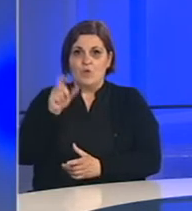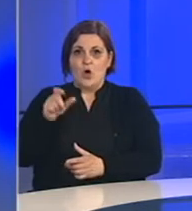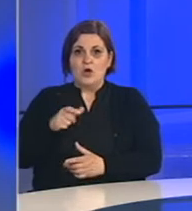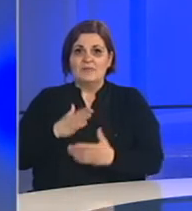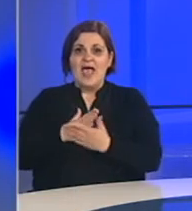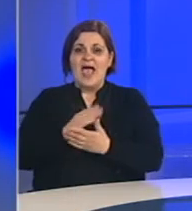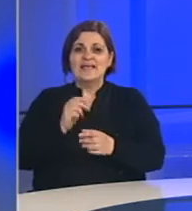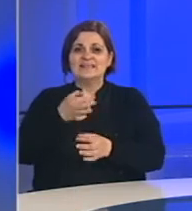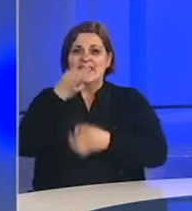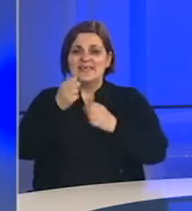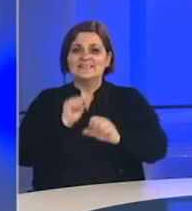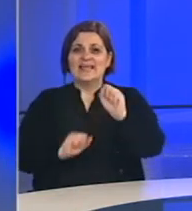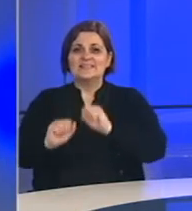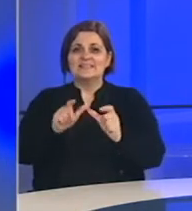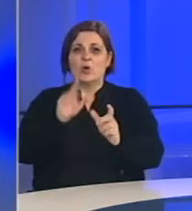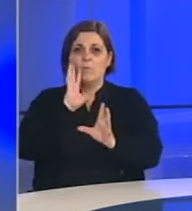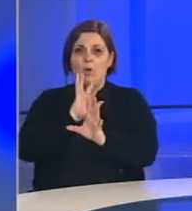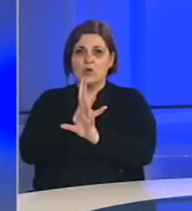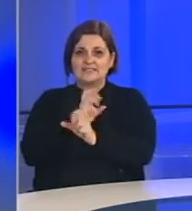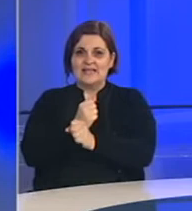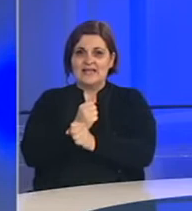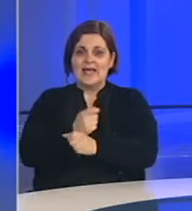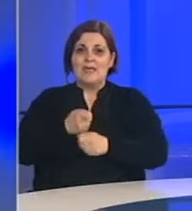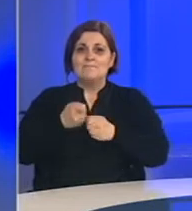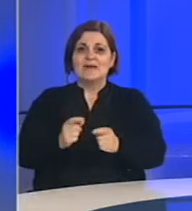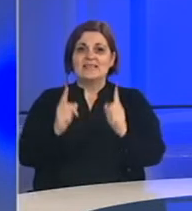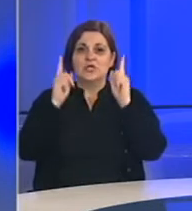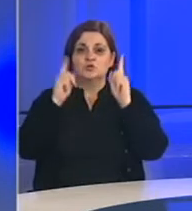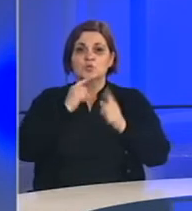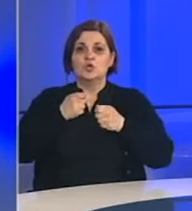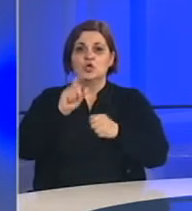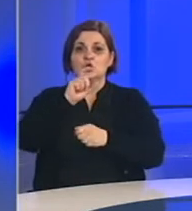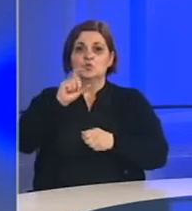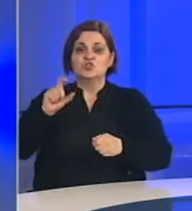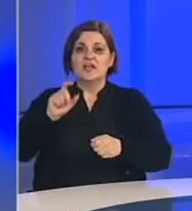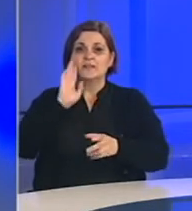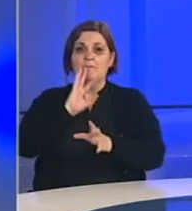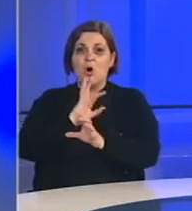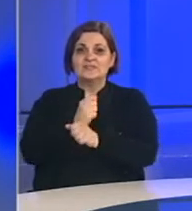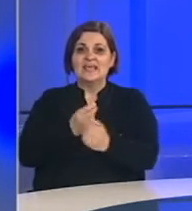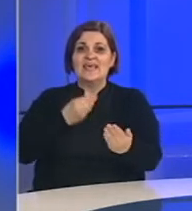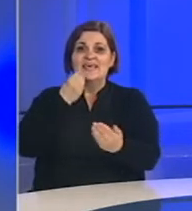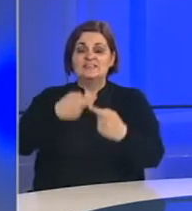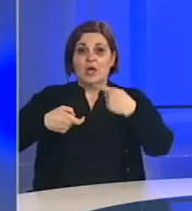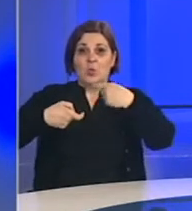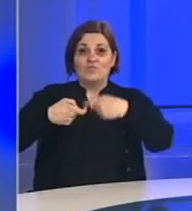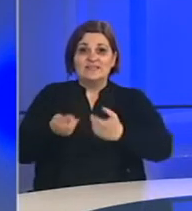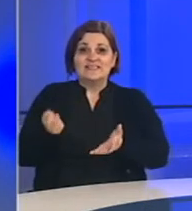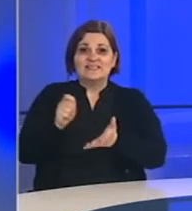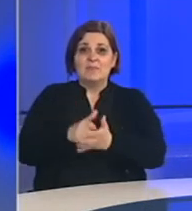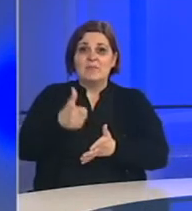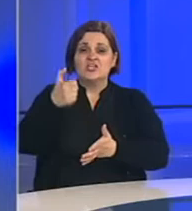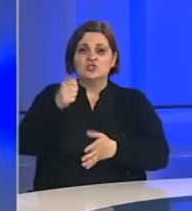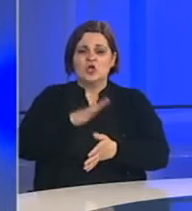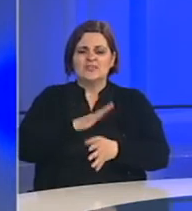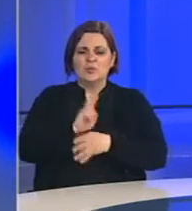Pripadnici Agencije za istragu i zaštitu Bosne i Hercegovine predali su sudu i tužilaštu Bosne i Hercegovine, izvještaju u vezi sa